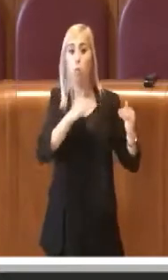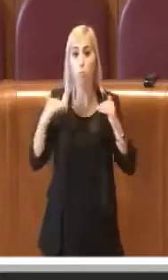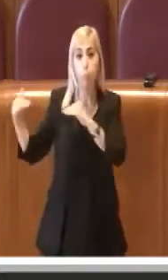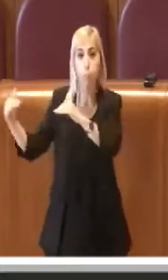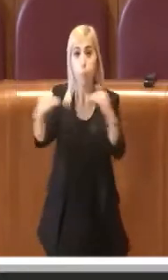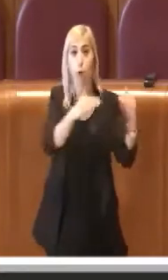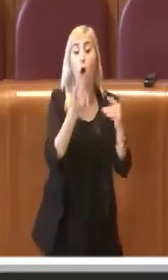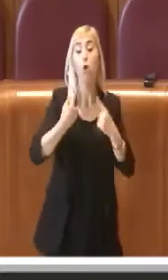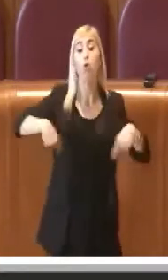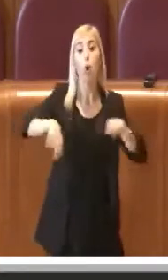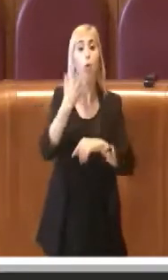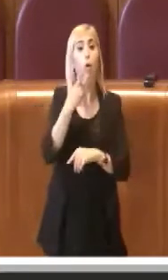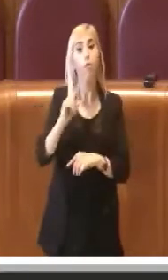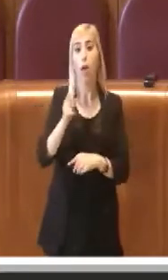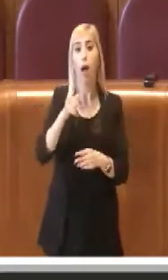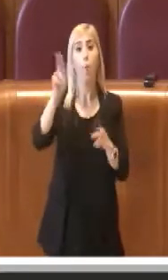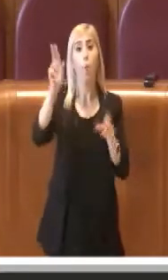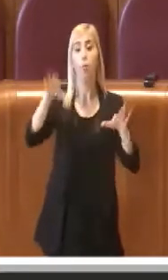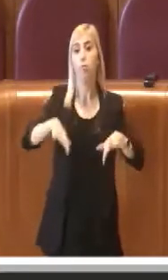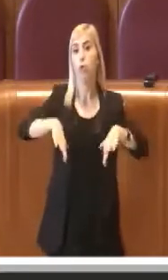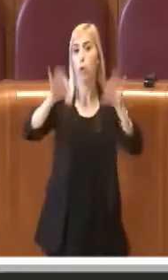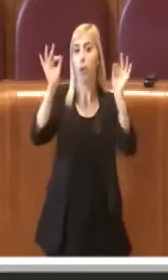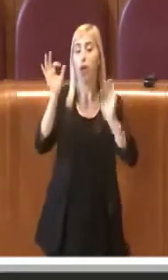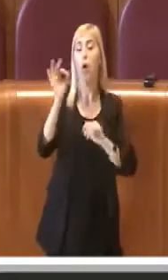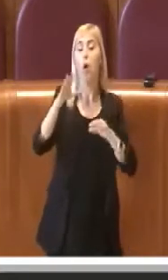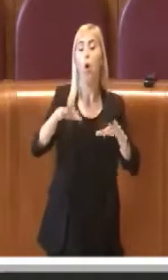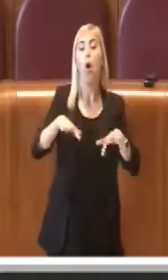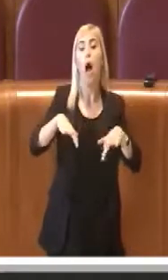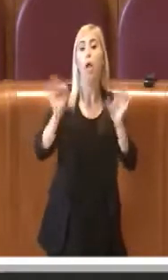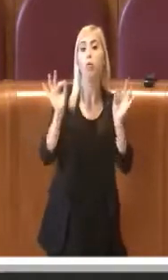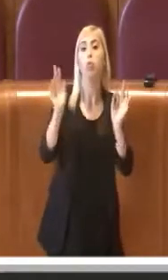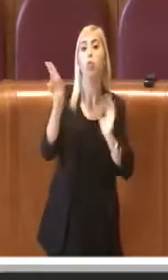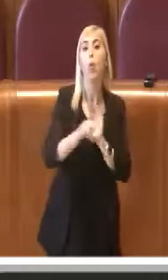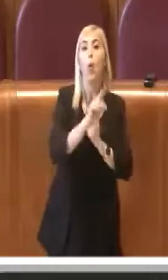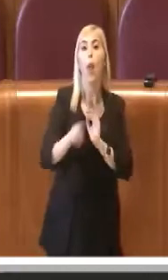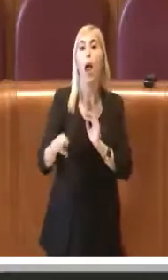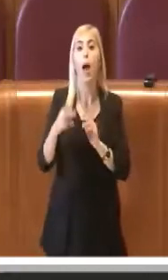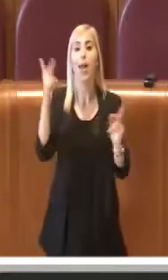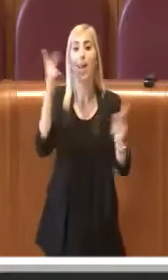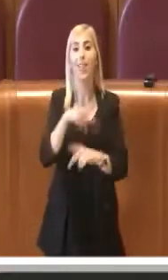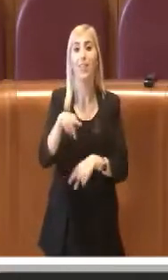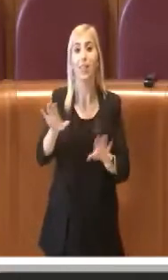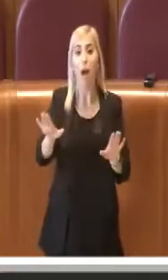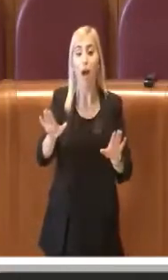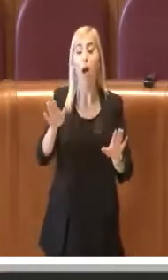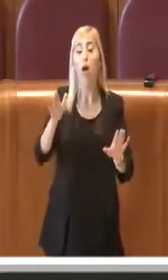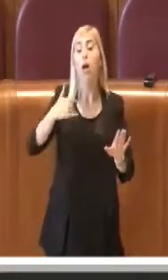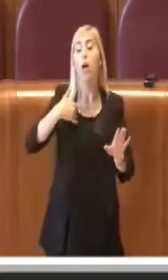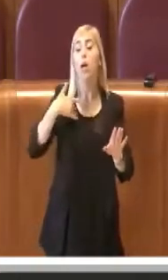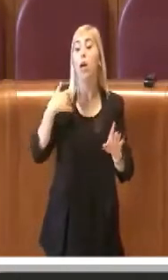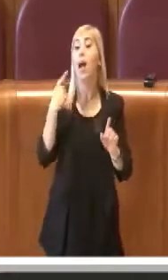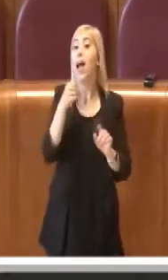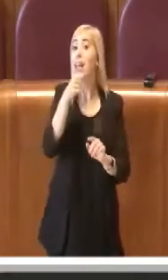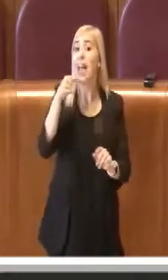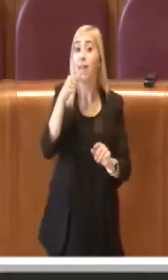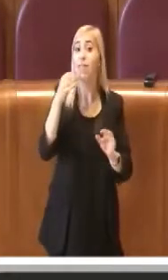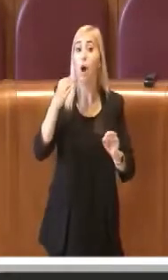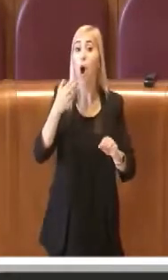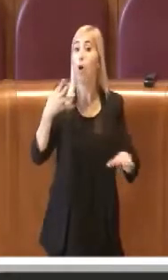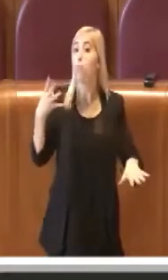annullare queste realtà, le si voleva salvaguardare, però ovviamente era necessario intervenire